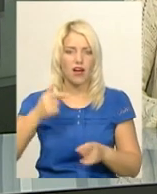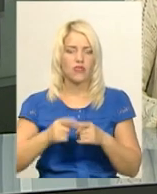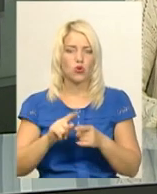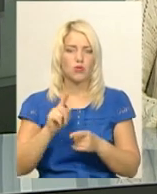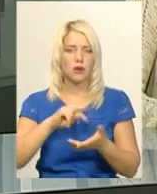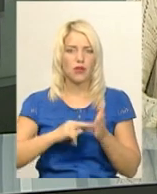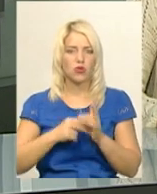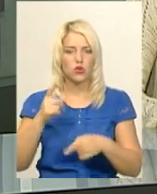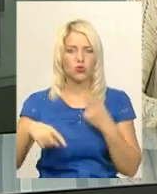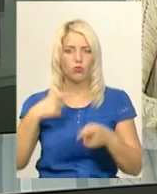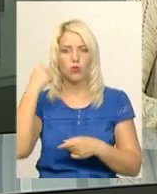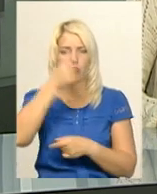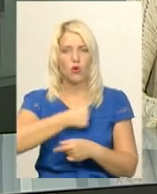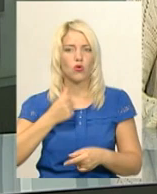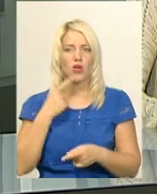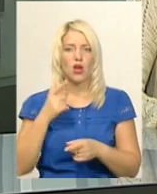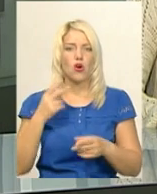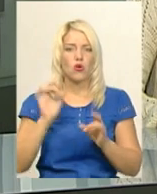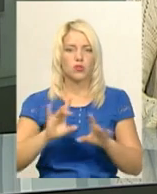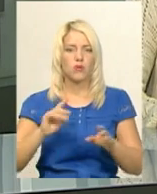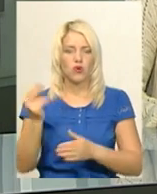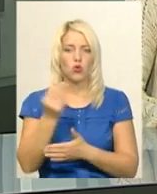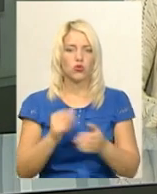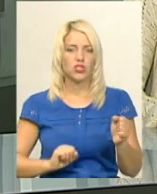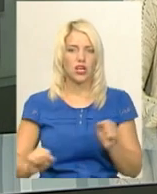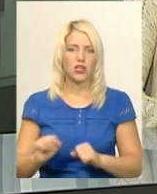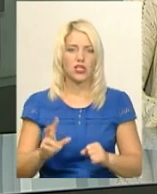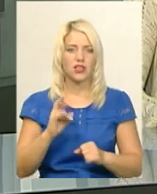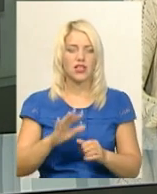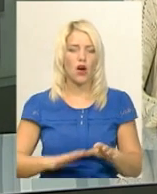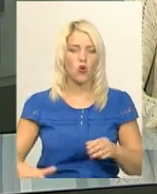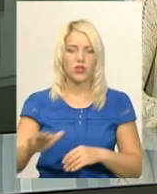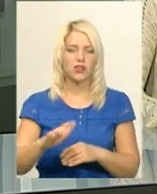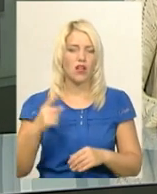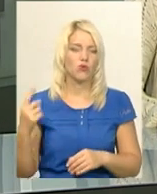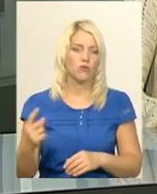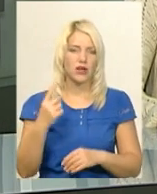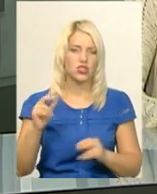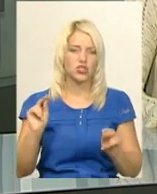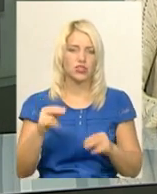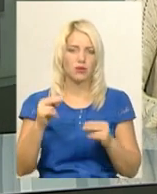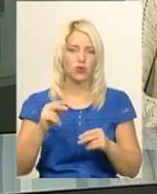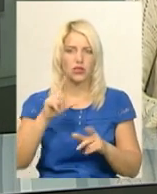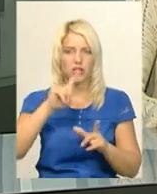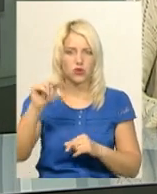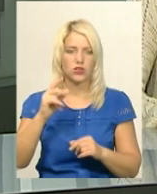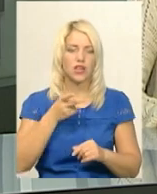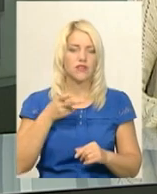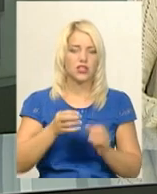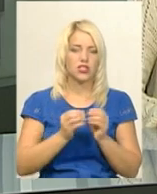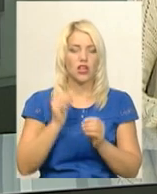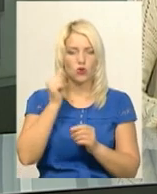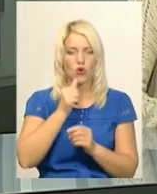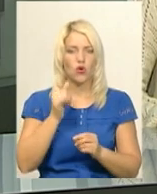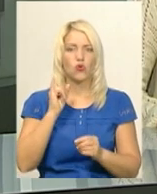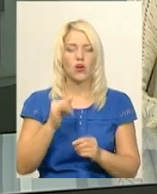наступного року, розповів художник-керівник колективу Олександр Мильніков. На континентальну першість хмельничанки їздять з 2010 року. На